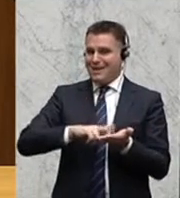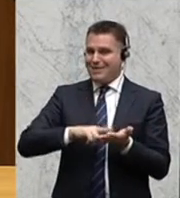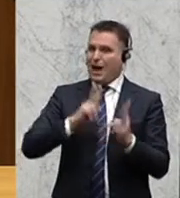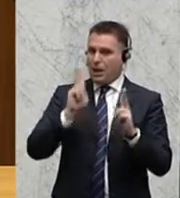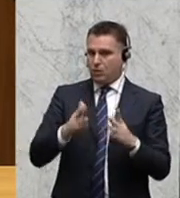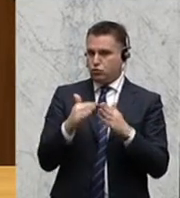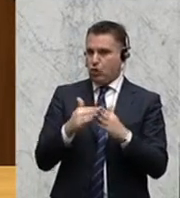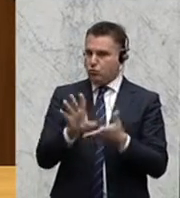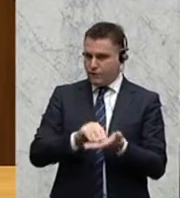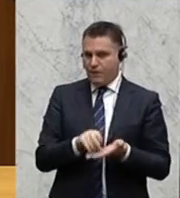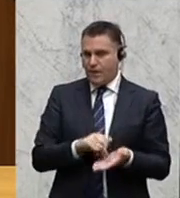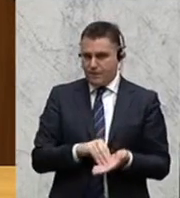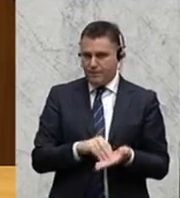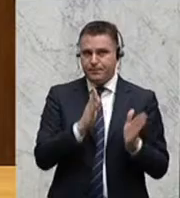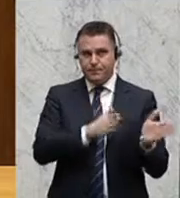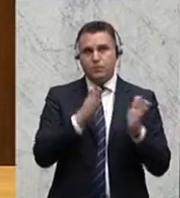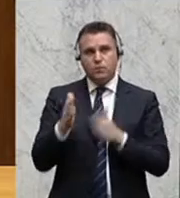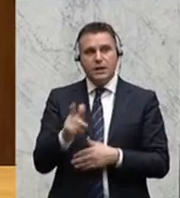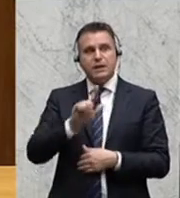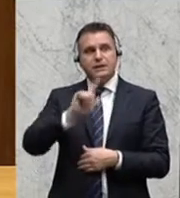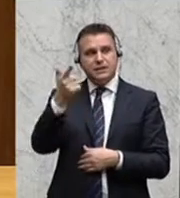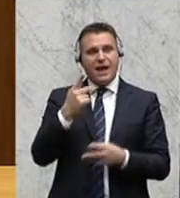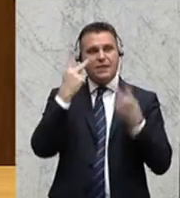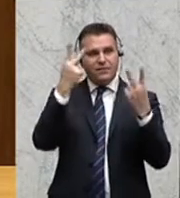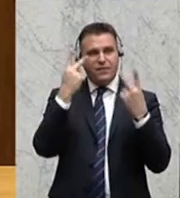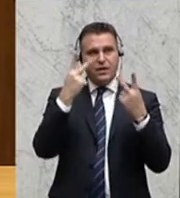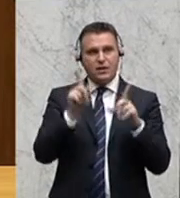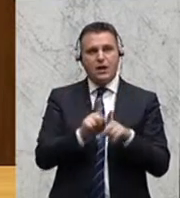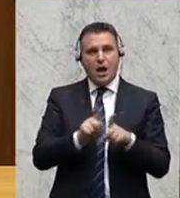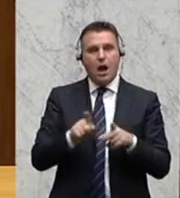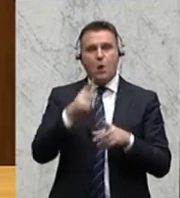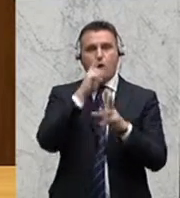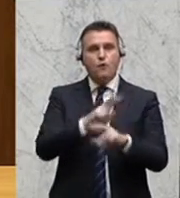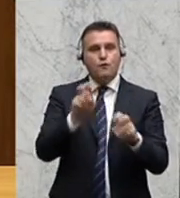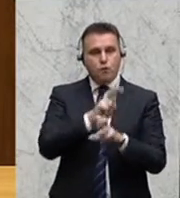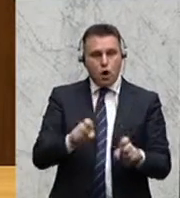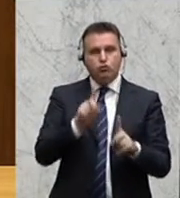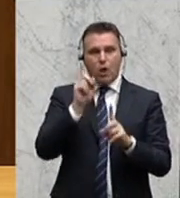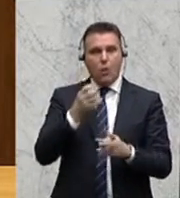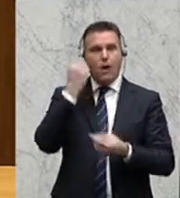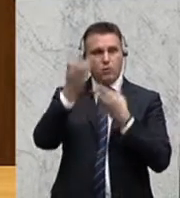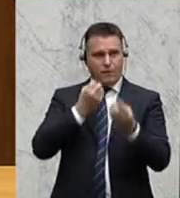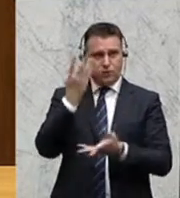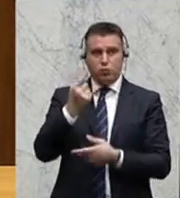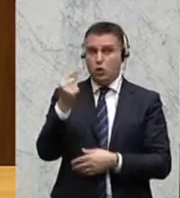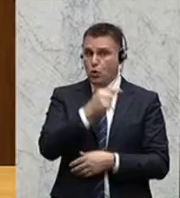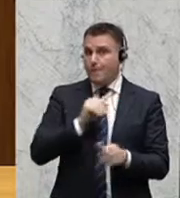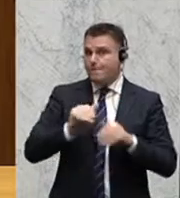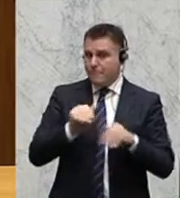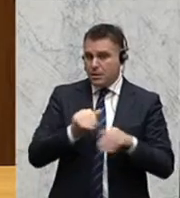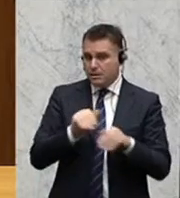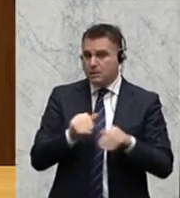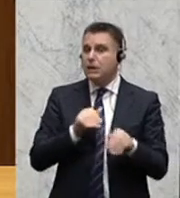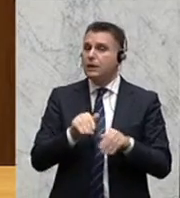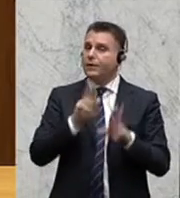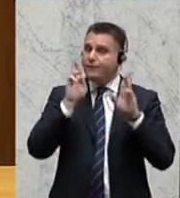anbieten zu können. Und ein zweiter großer, wichtiger Punkt ist auch der Bereich der Forschung und der Innovation. Und Sie als Minister haben hier